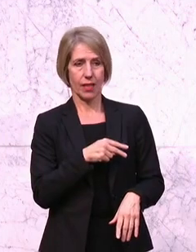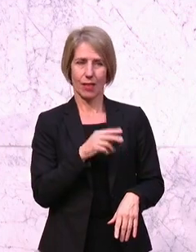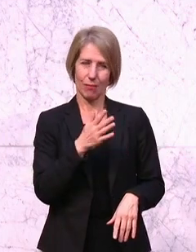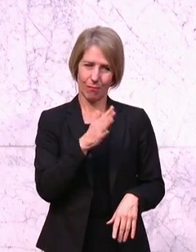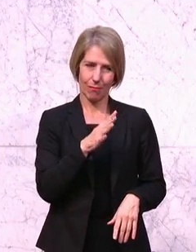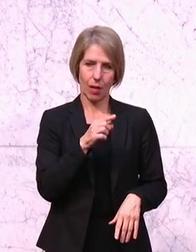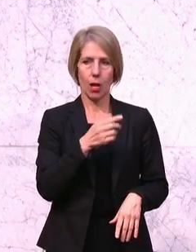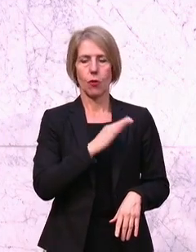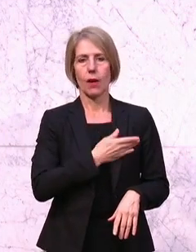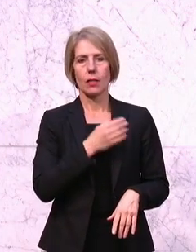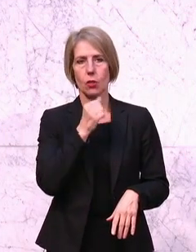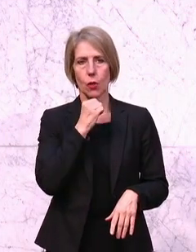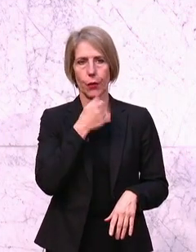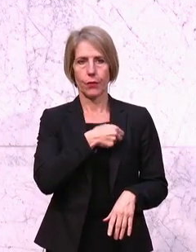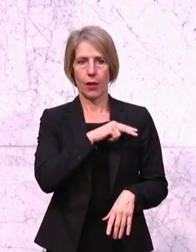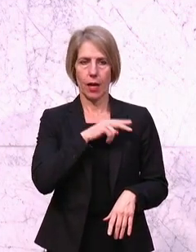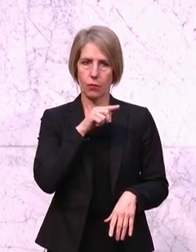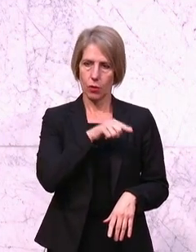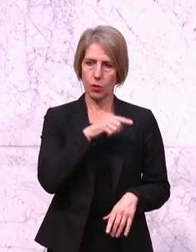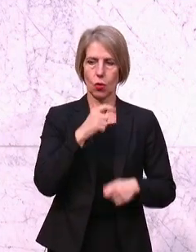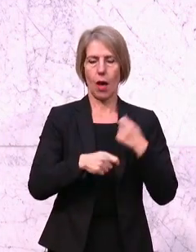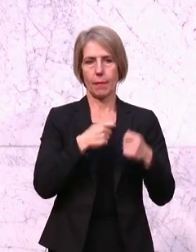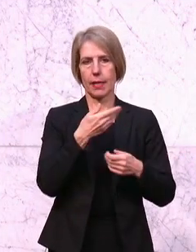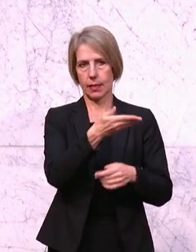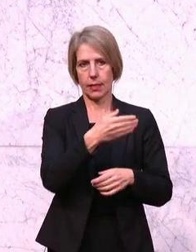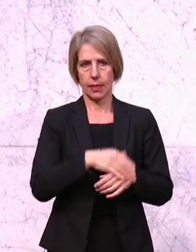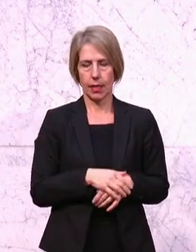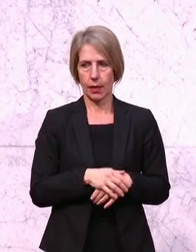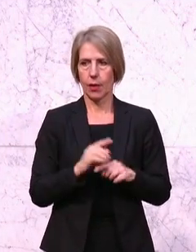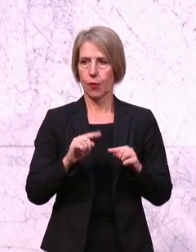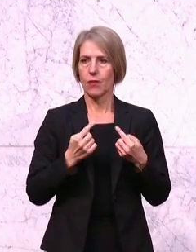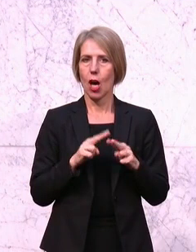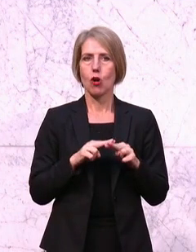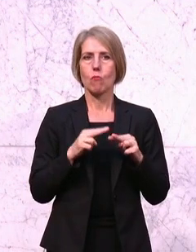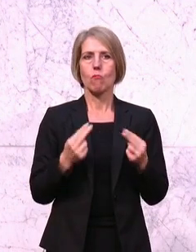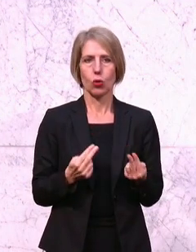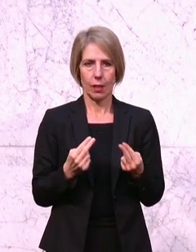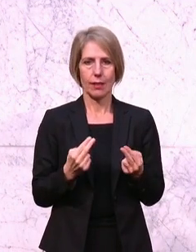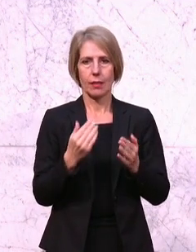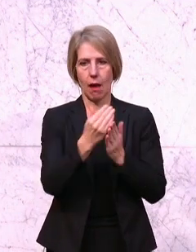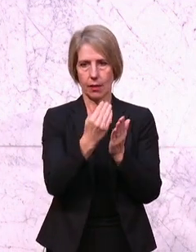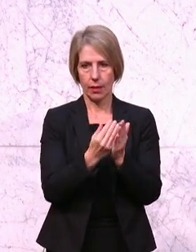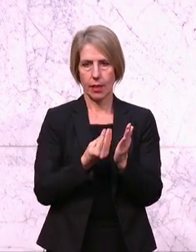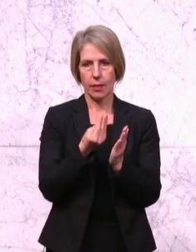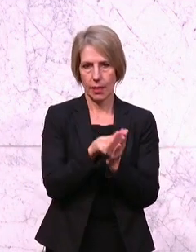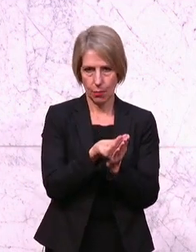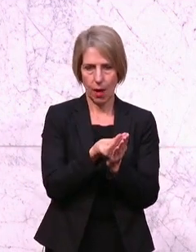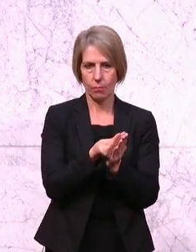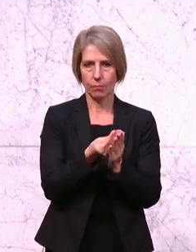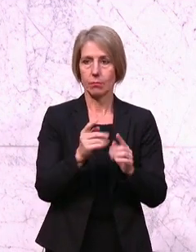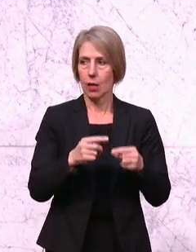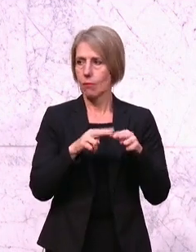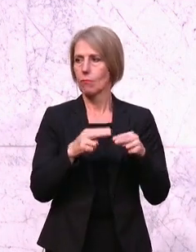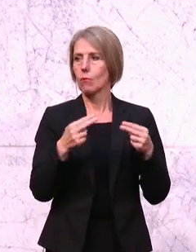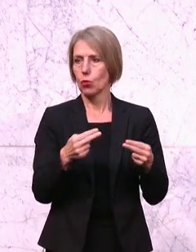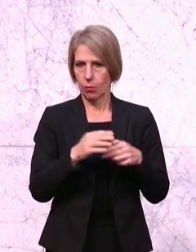Verantwortung und Politik, die Sie betreiben. Wir sind hier Bundesgesetzgeber, Bundesgesetzgeber und wenn wir